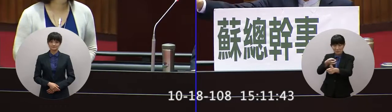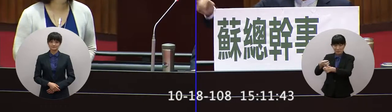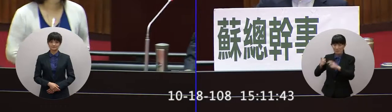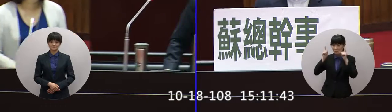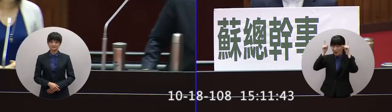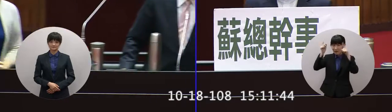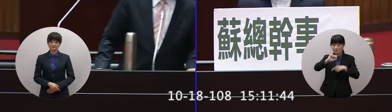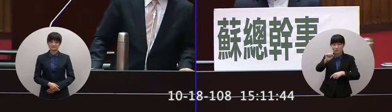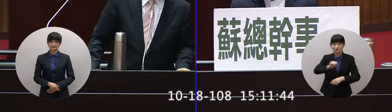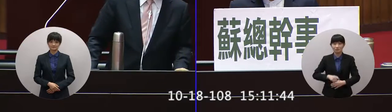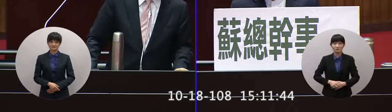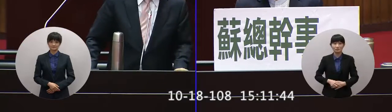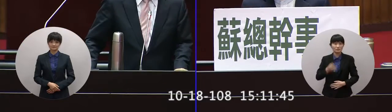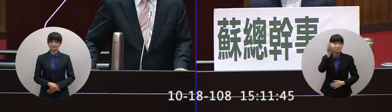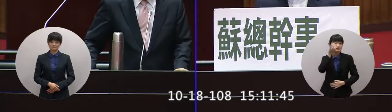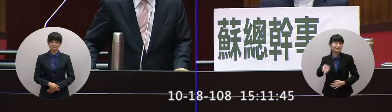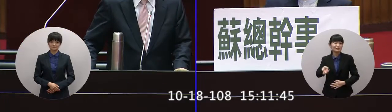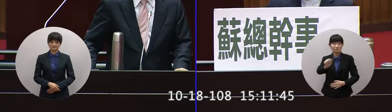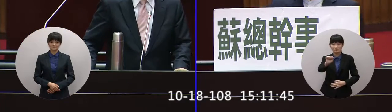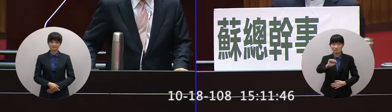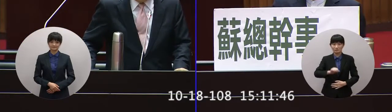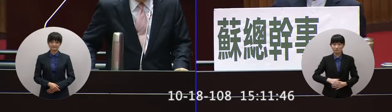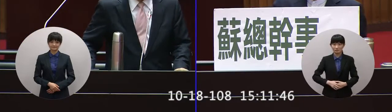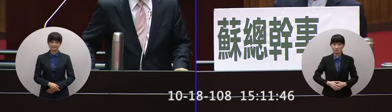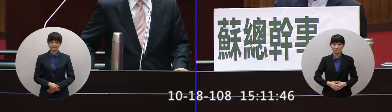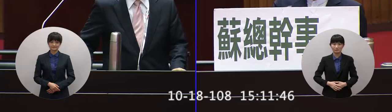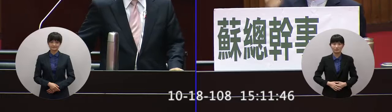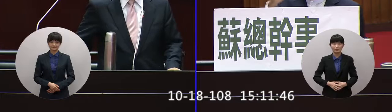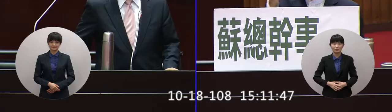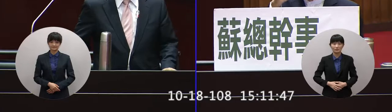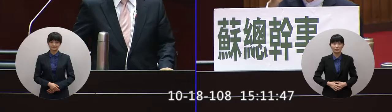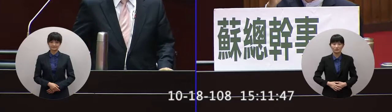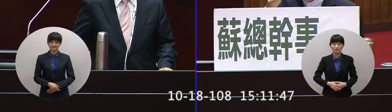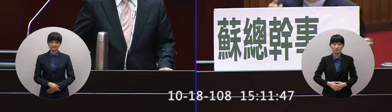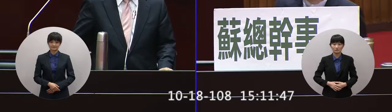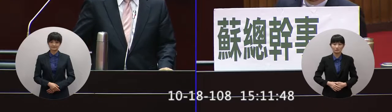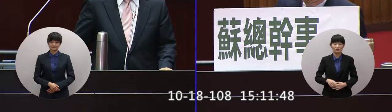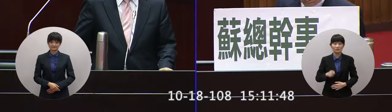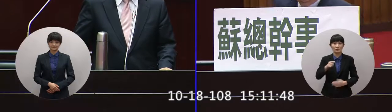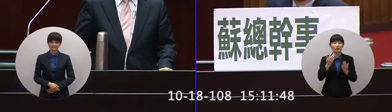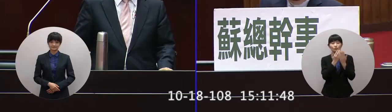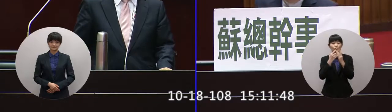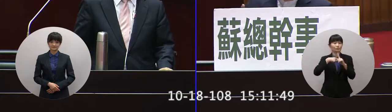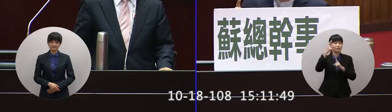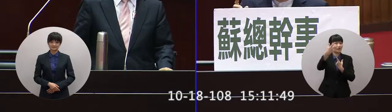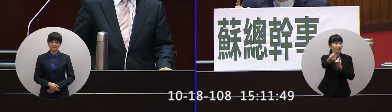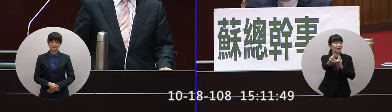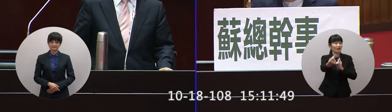不要把人家笑看啦對不對血金你都不會輸給你啦